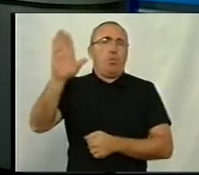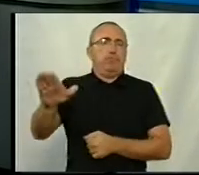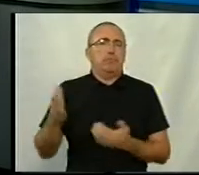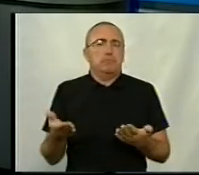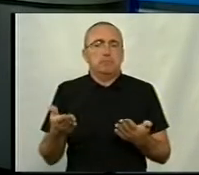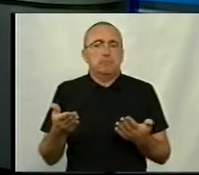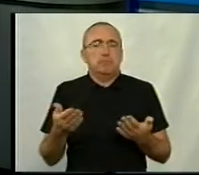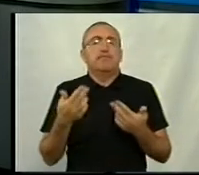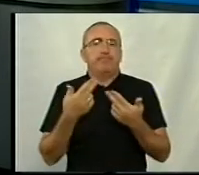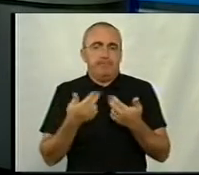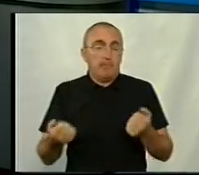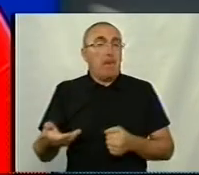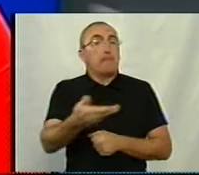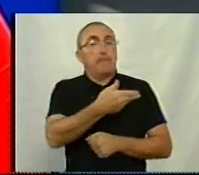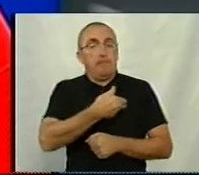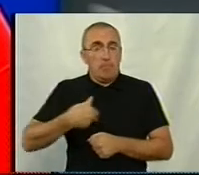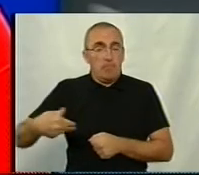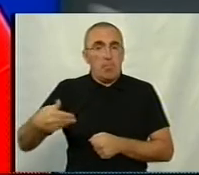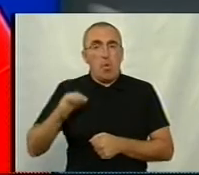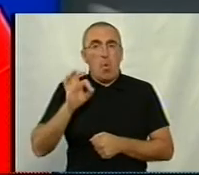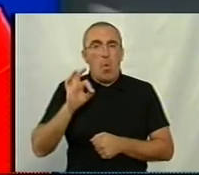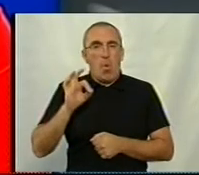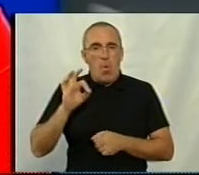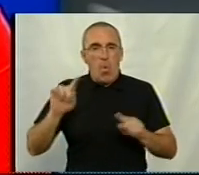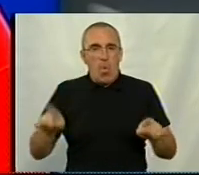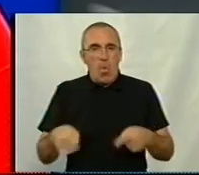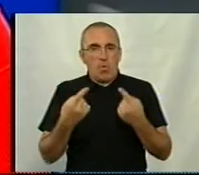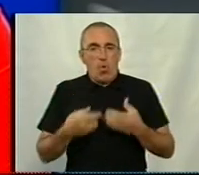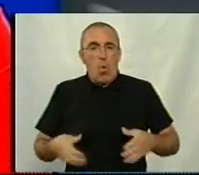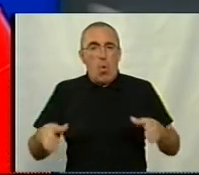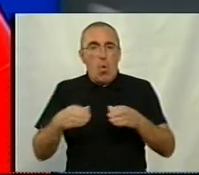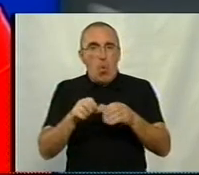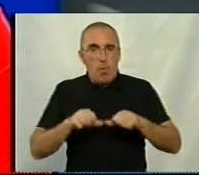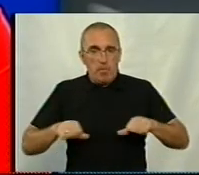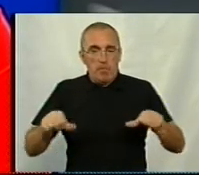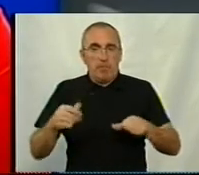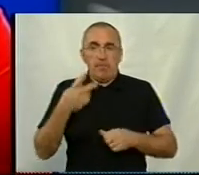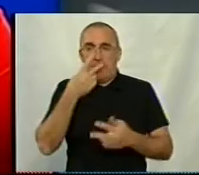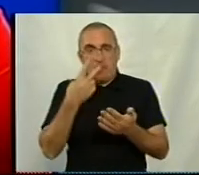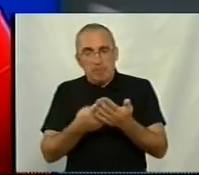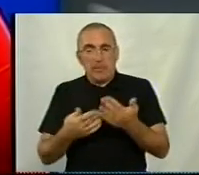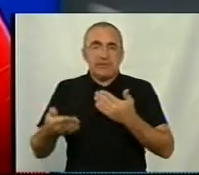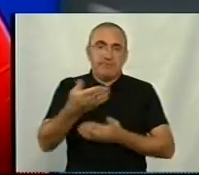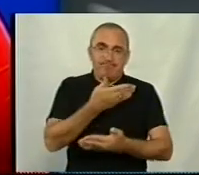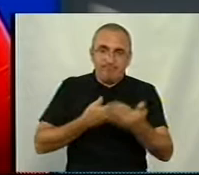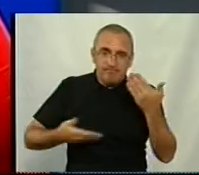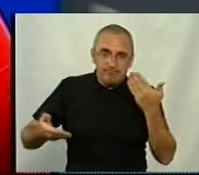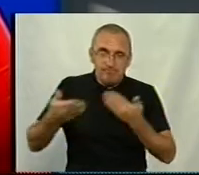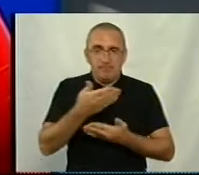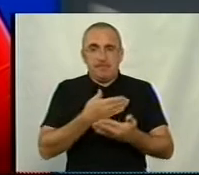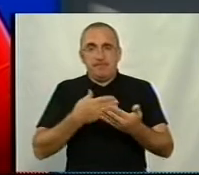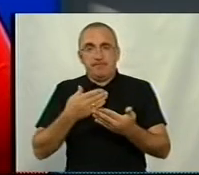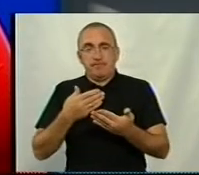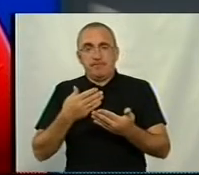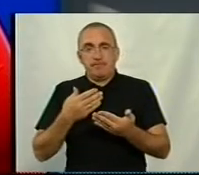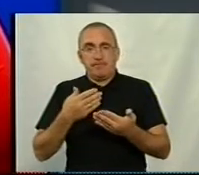Звичайно, ми, Оргкомітет виставки, не бачить цьому. І ми спілкувалися, і радилися, до речі, ми не